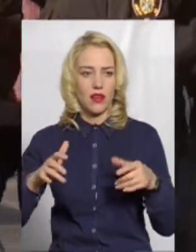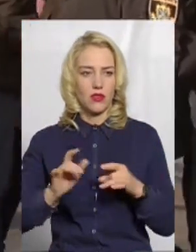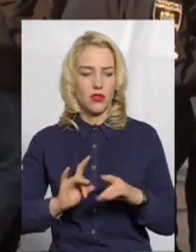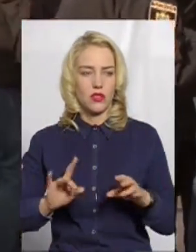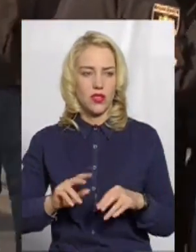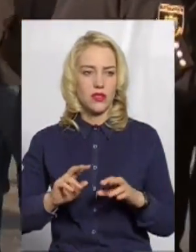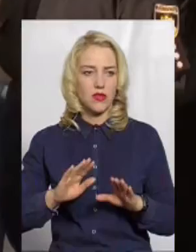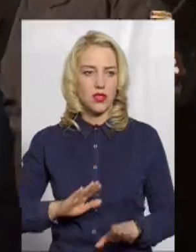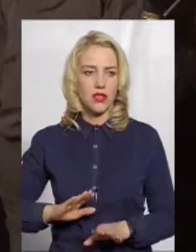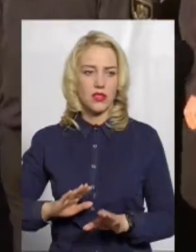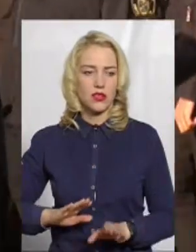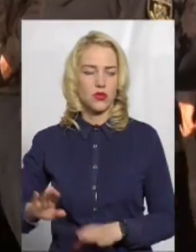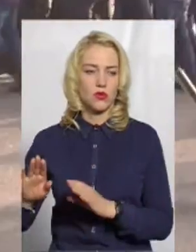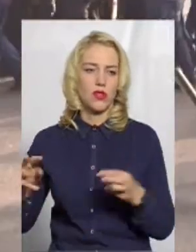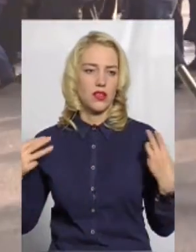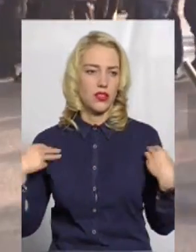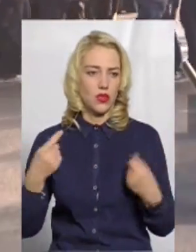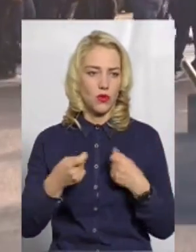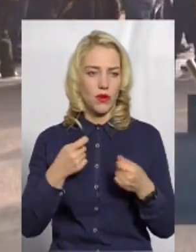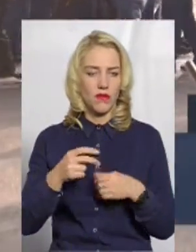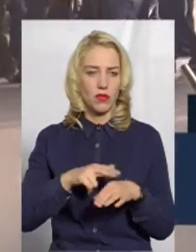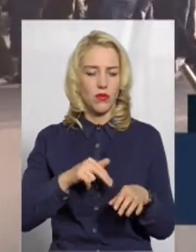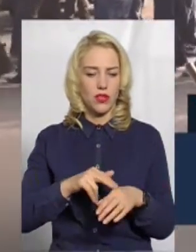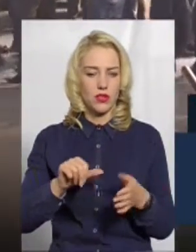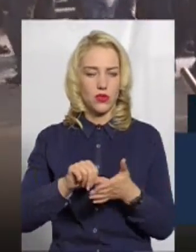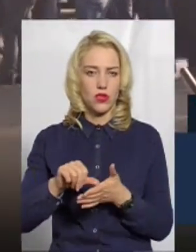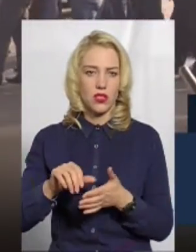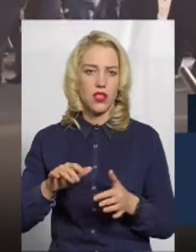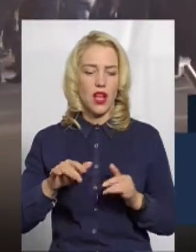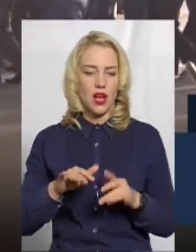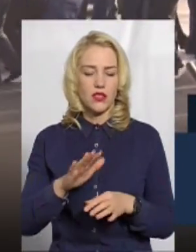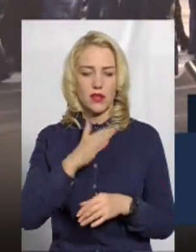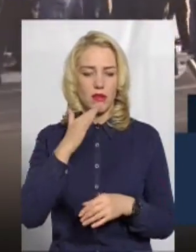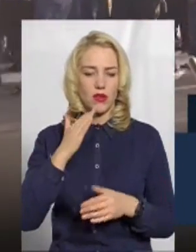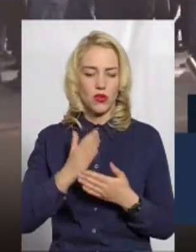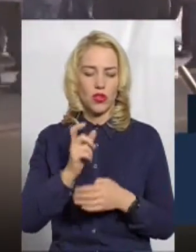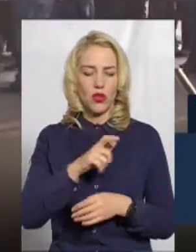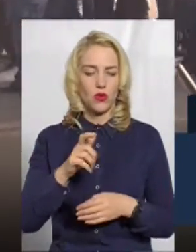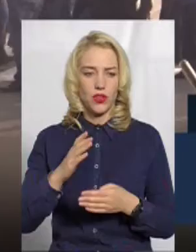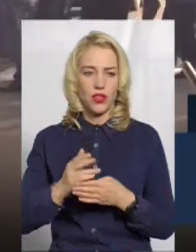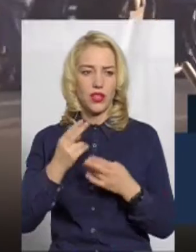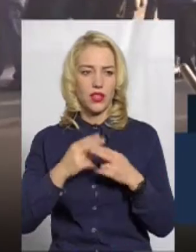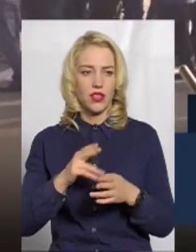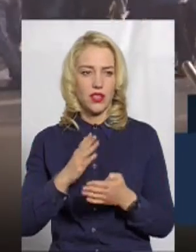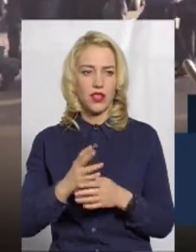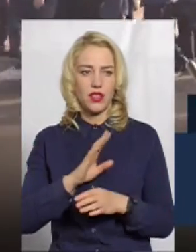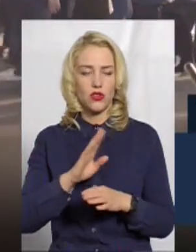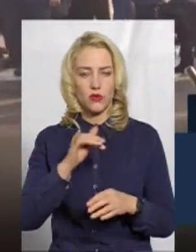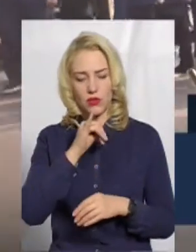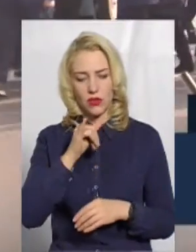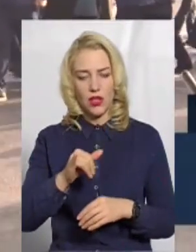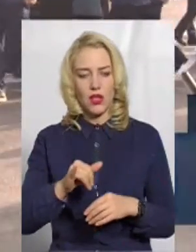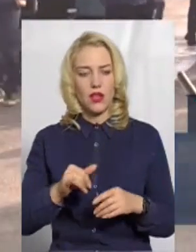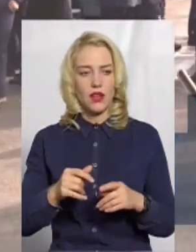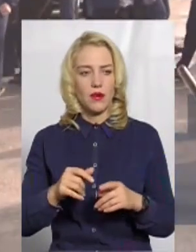патрульної поліції області Альона Стрижук. «Учасники акції багато. Є як люди, так і техніка. Тому з метою недопущення, як порушення права дорожнього руху